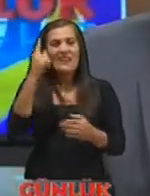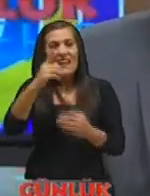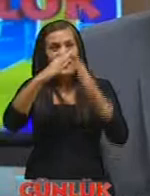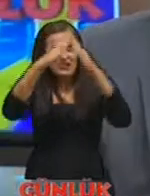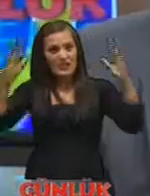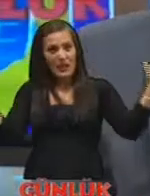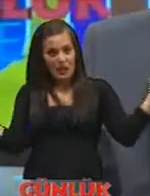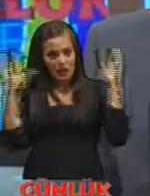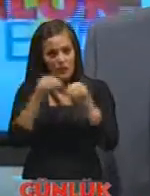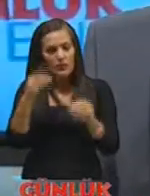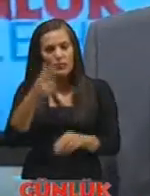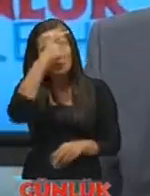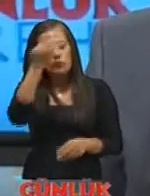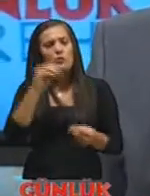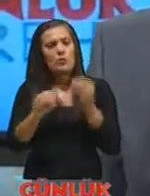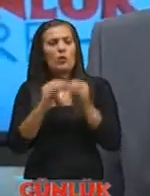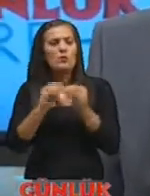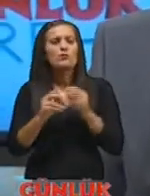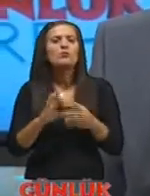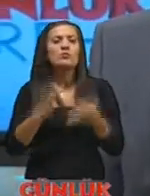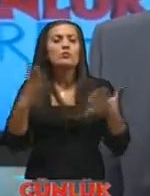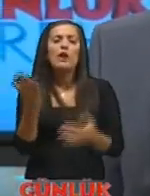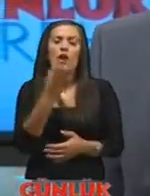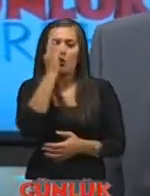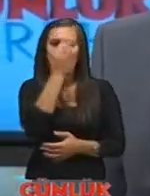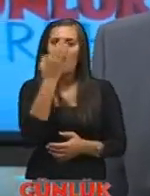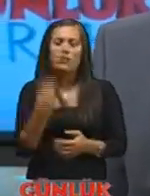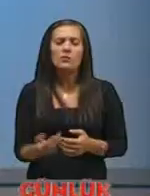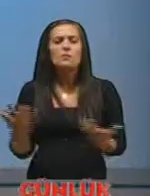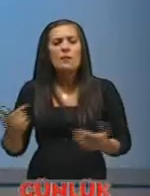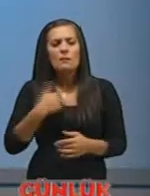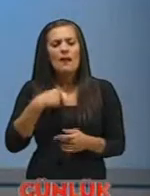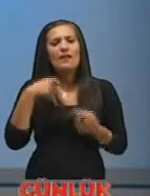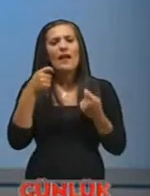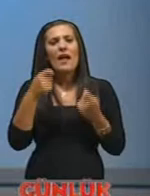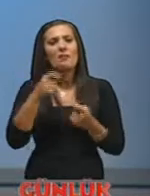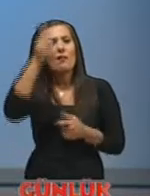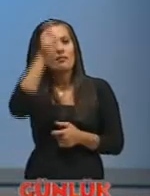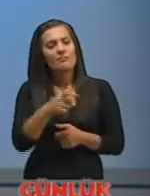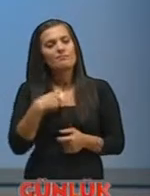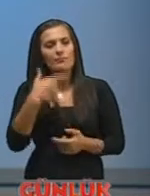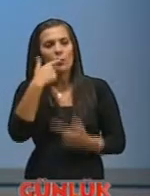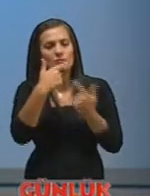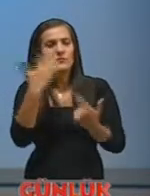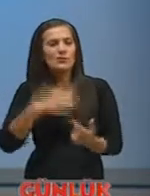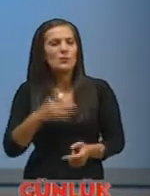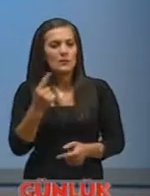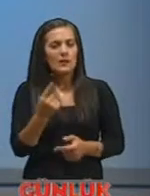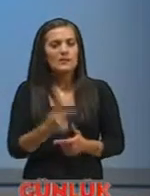toplarsak Türkiye'nin problemini çözmemiz bence daha kolay olacaktır peki ben eğitmenime dönmek istiyorum biraz da